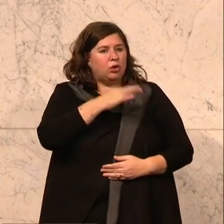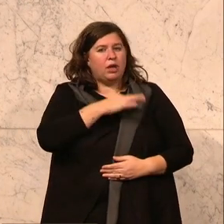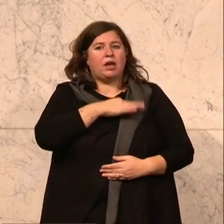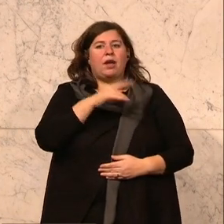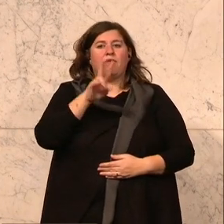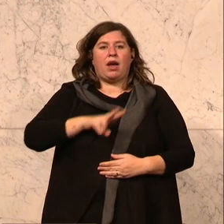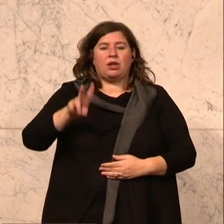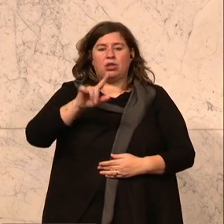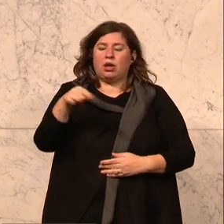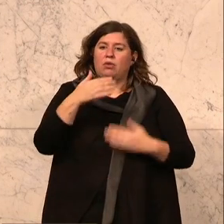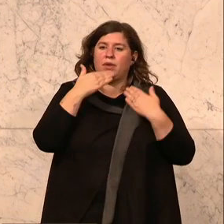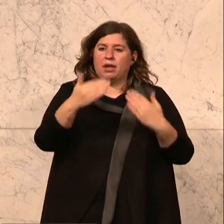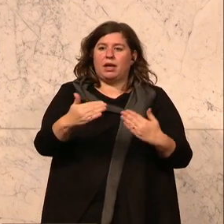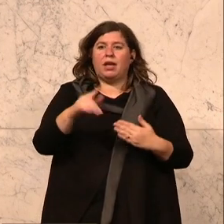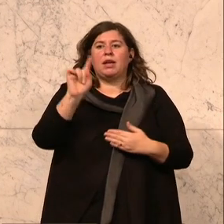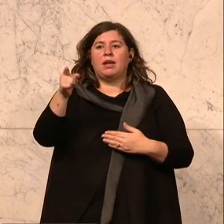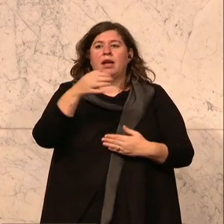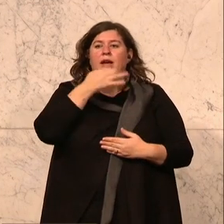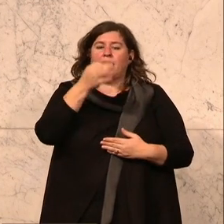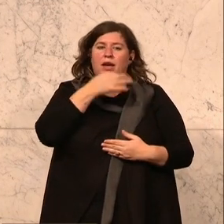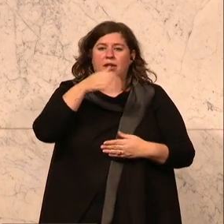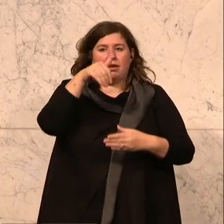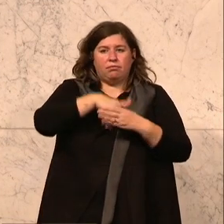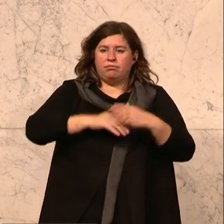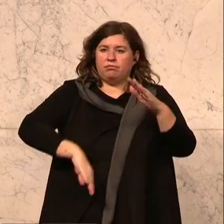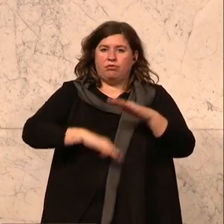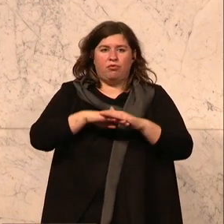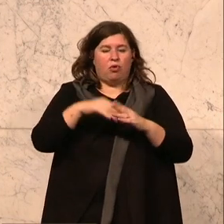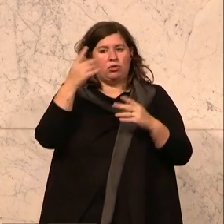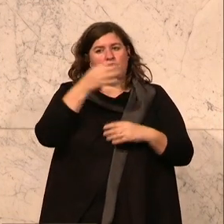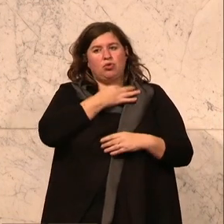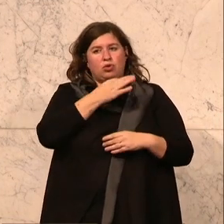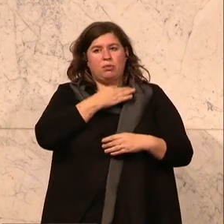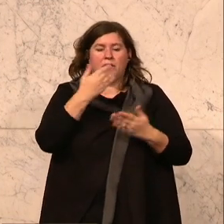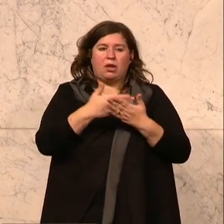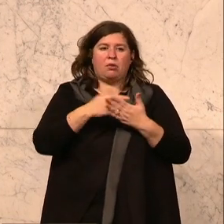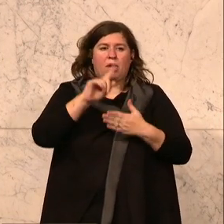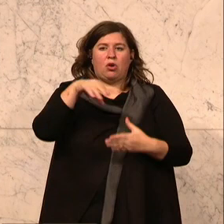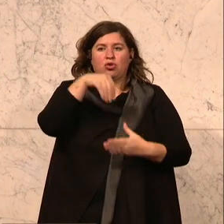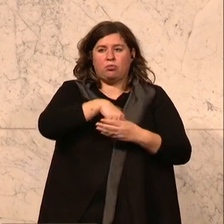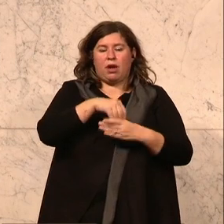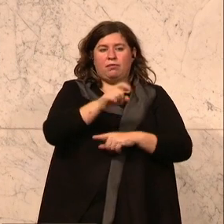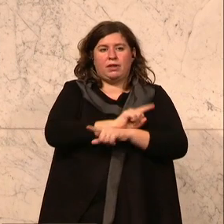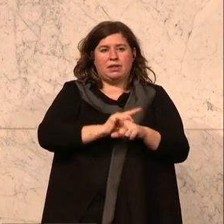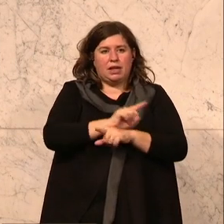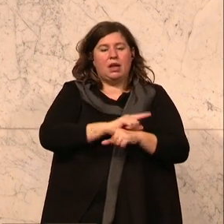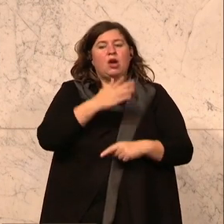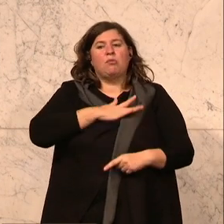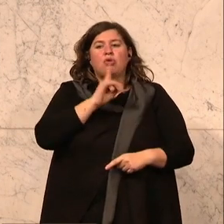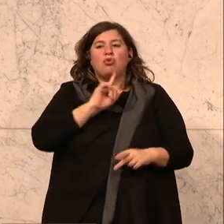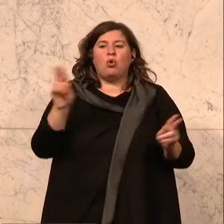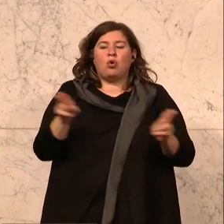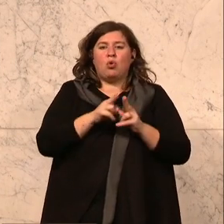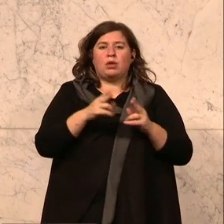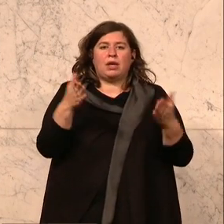herzlich zu bedanken. Ich kann deiner Rede natürlich voll inhaltlich zustimmen, darum ersparen wir uns heute auch etwas Zeit. Ich möchte nur ganz kurz